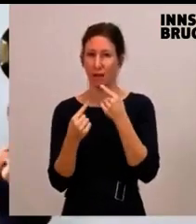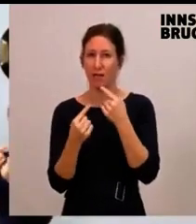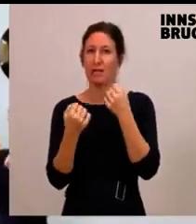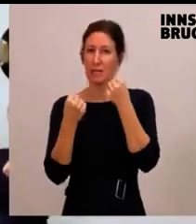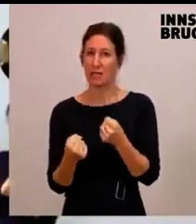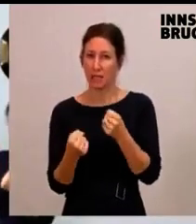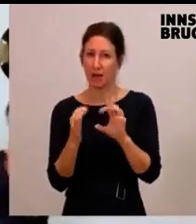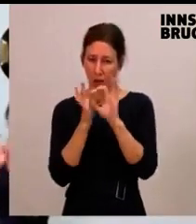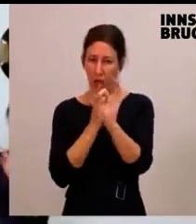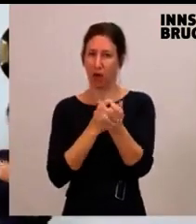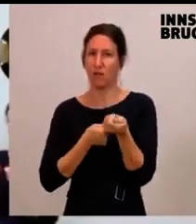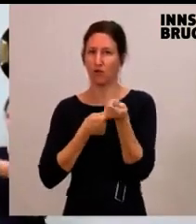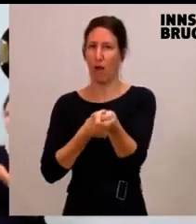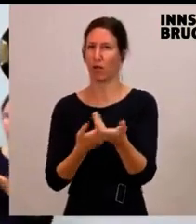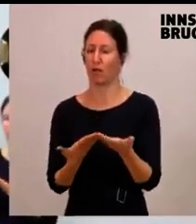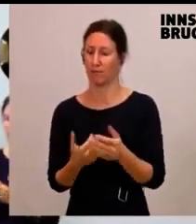Dritte Lüge.